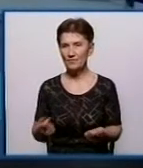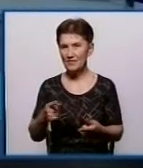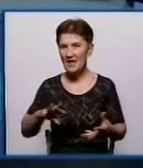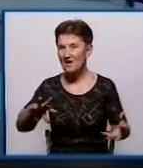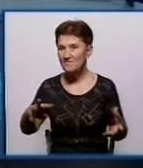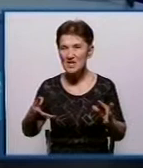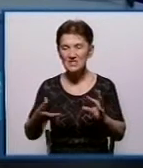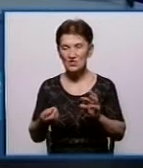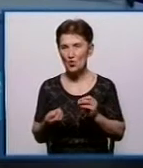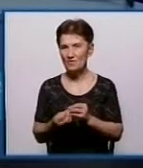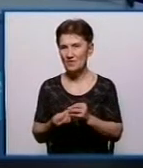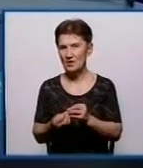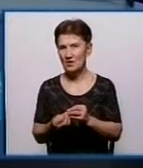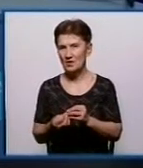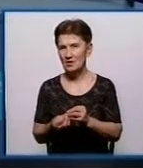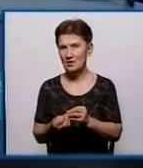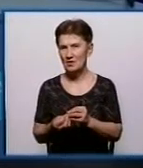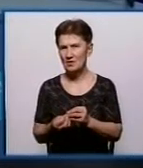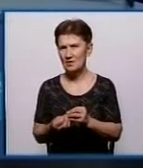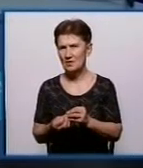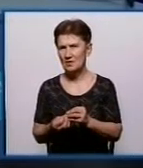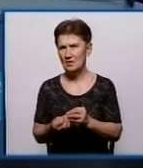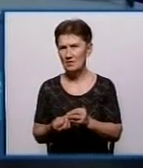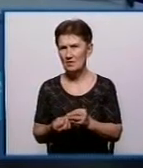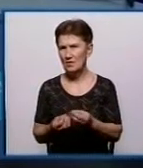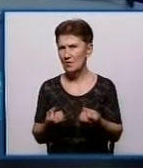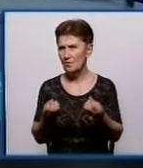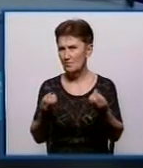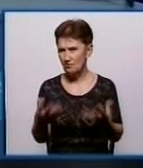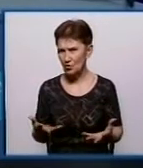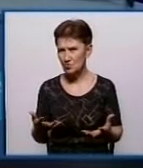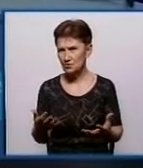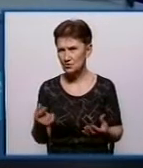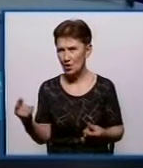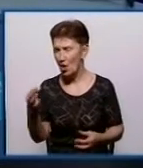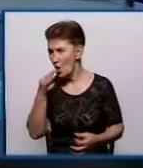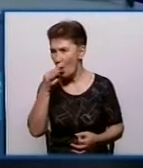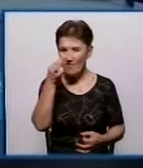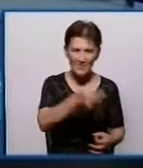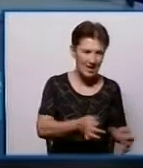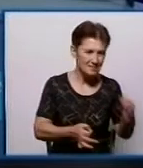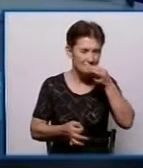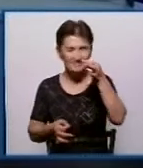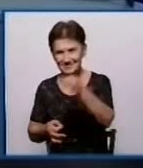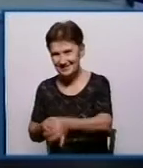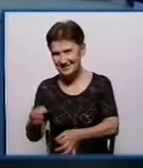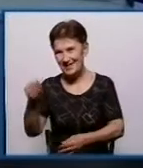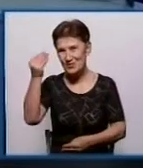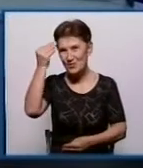Висновок, зустріч відбулася. А просто сторони обмінялися? Сторони обмінялися думками, так.